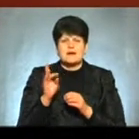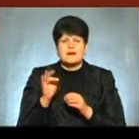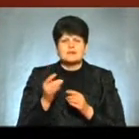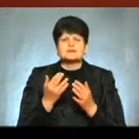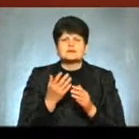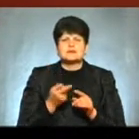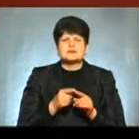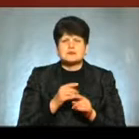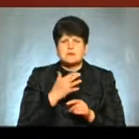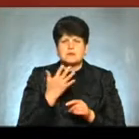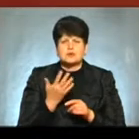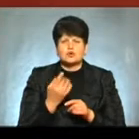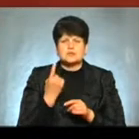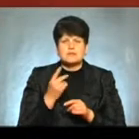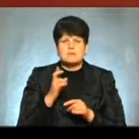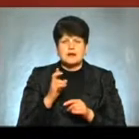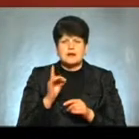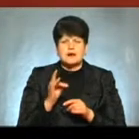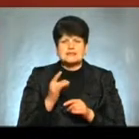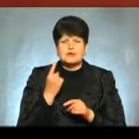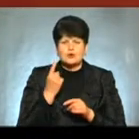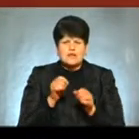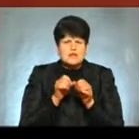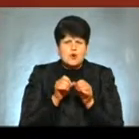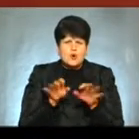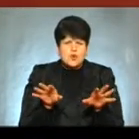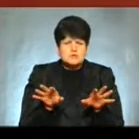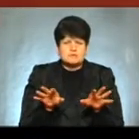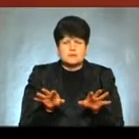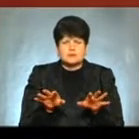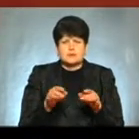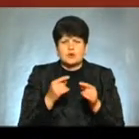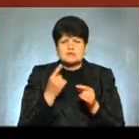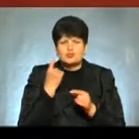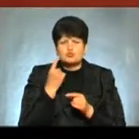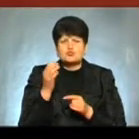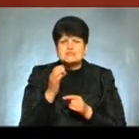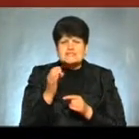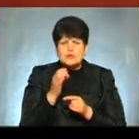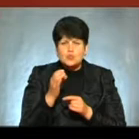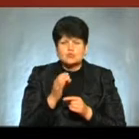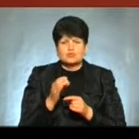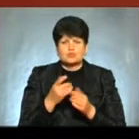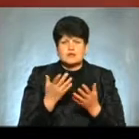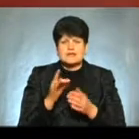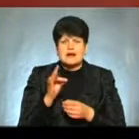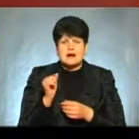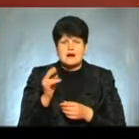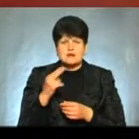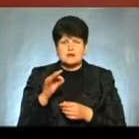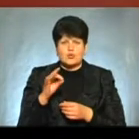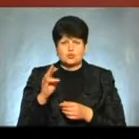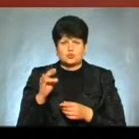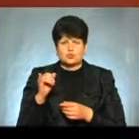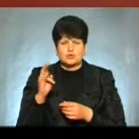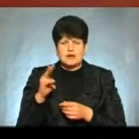багато? Власне, що це таке один Бекерель? один розпад за секунду будь-якого радіонукліда І, власне, як сказав Костянтин Олександрович, на